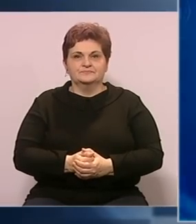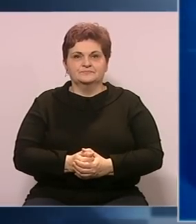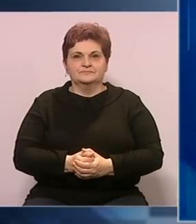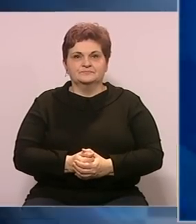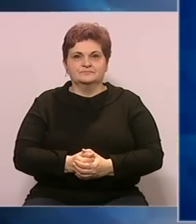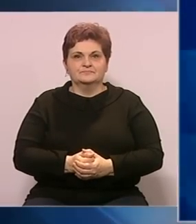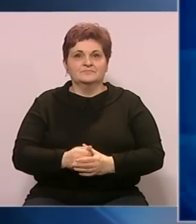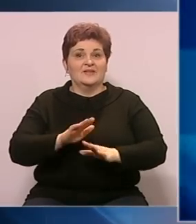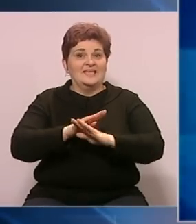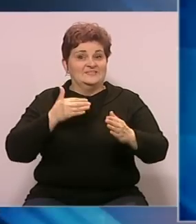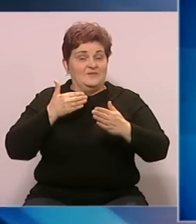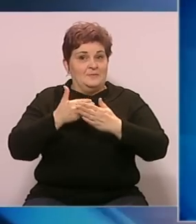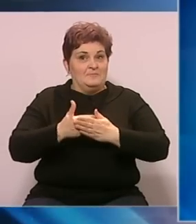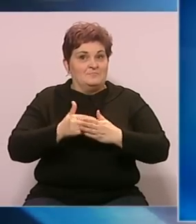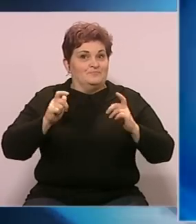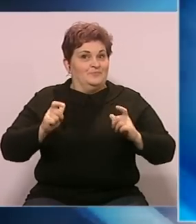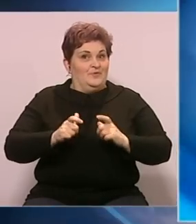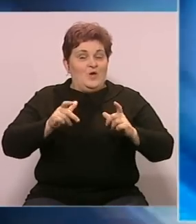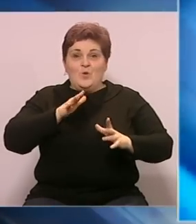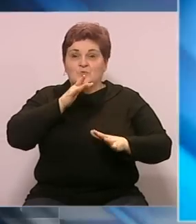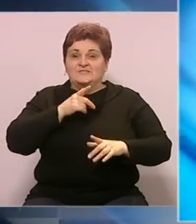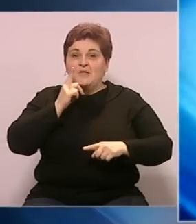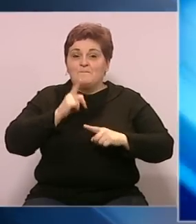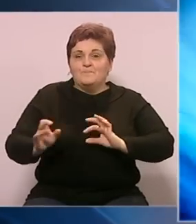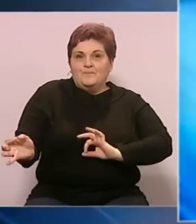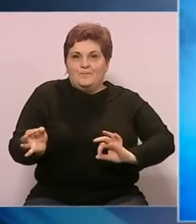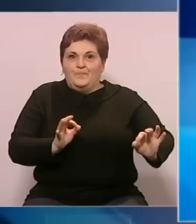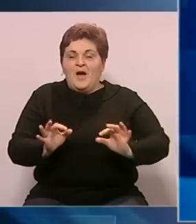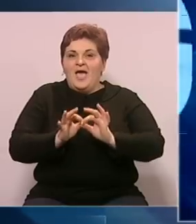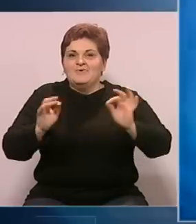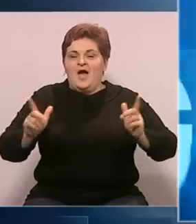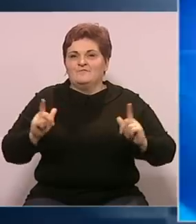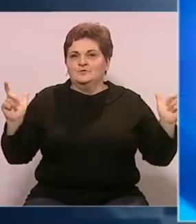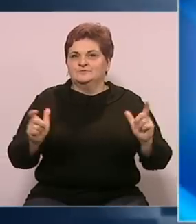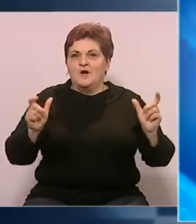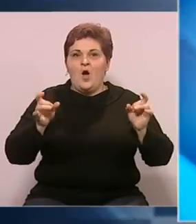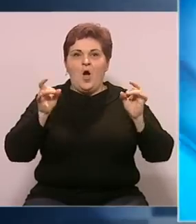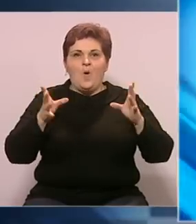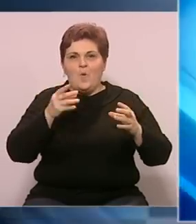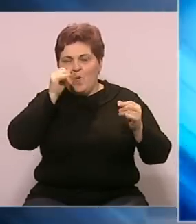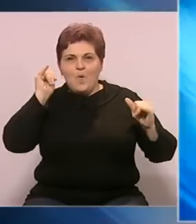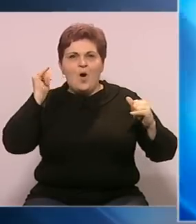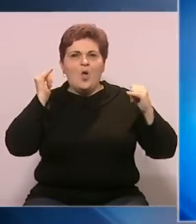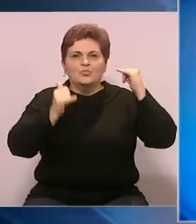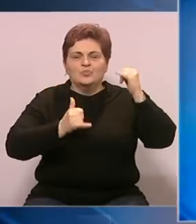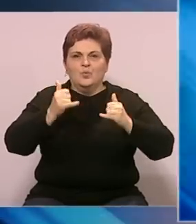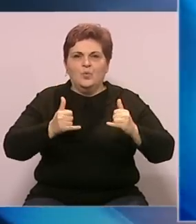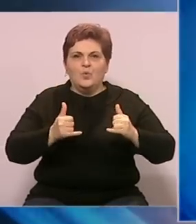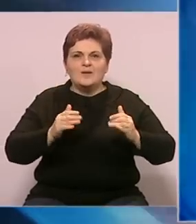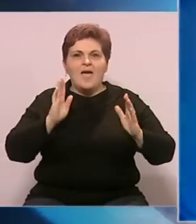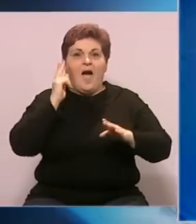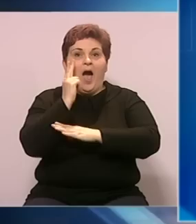Sve smo bliže novoj godini. U Sarajevu posljednje pripreme za javni doček. Ulice prepune turista, a smještajni